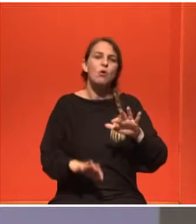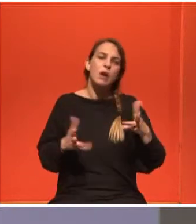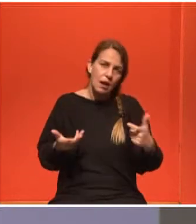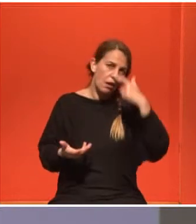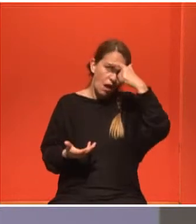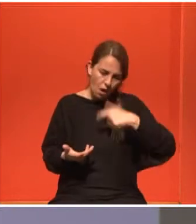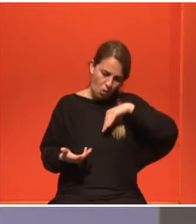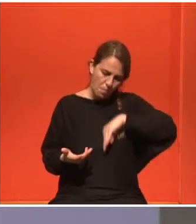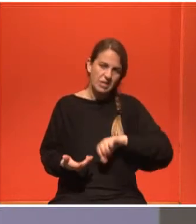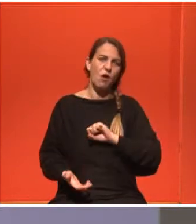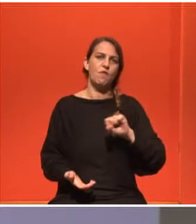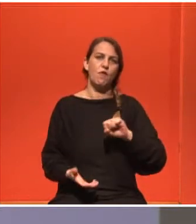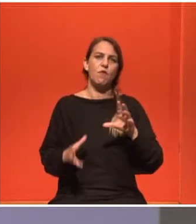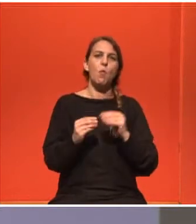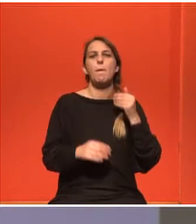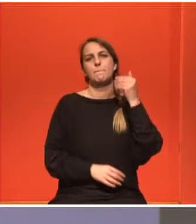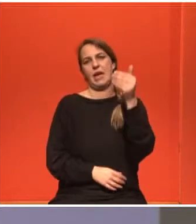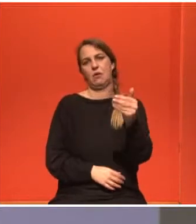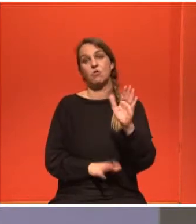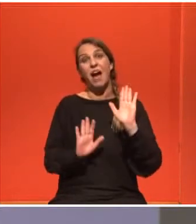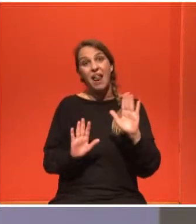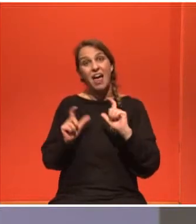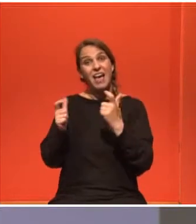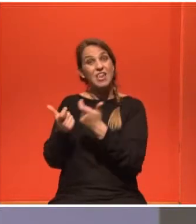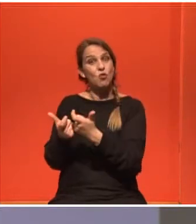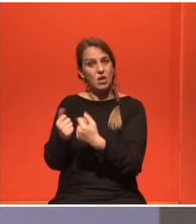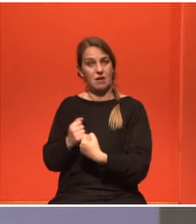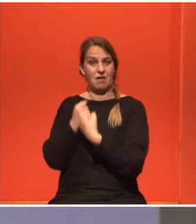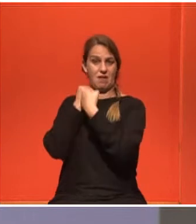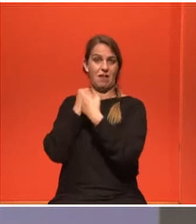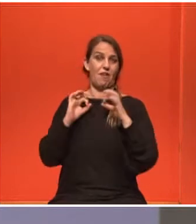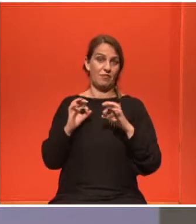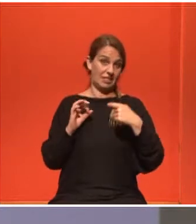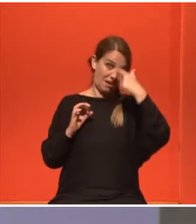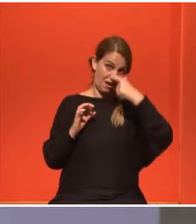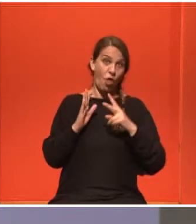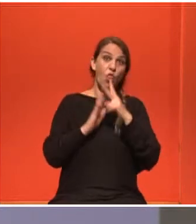μου. Αλλά είχα την οικογένειά μου δίπλα μου. Ήμουν και παιδί 12 χρονών. Τώρα είμαι 23.